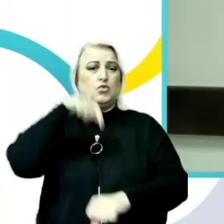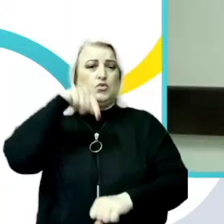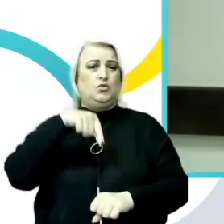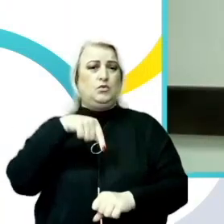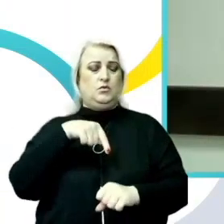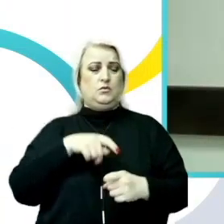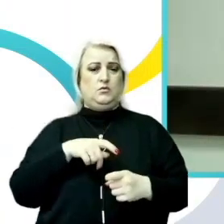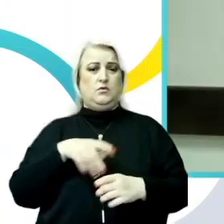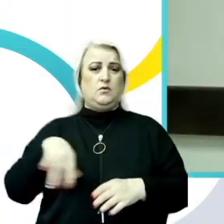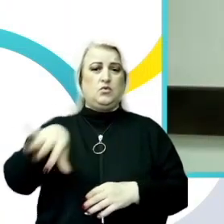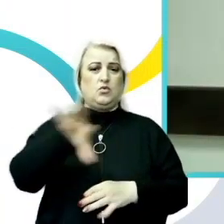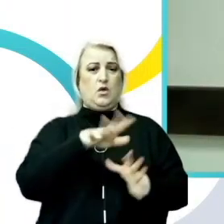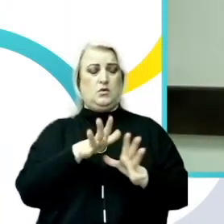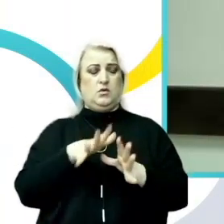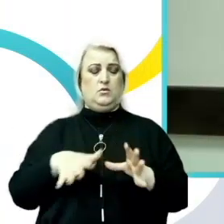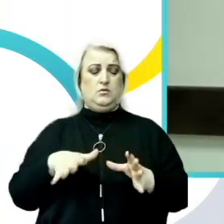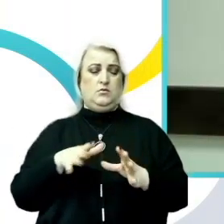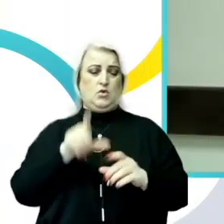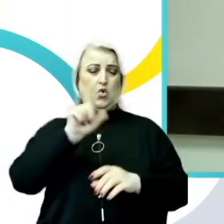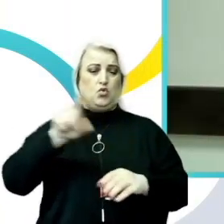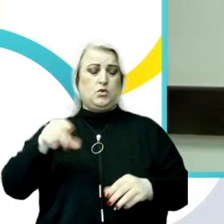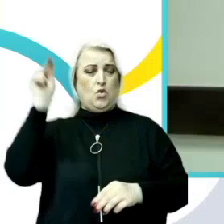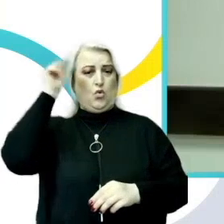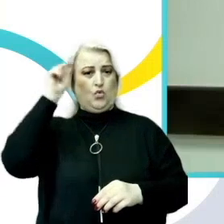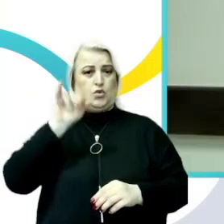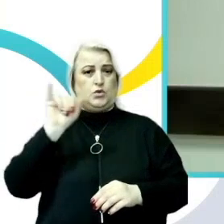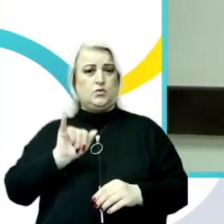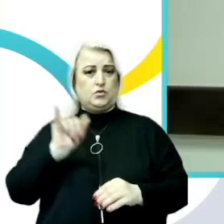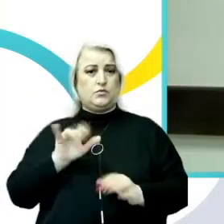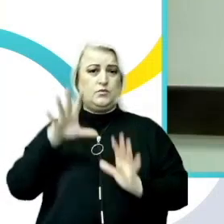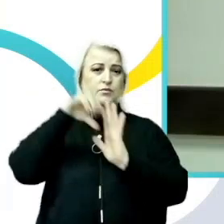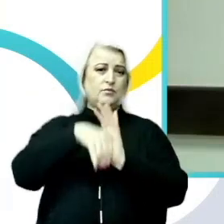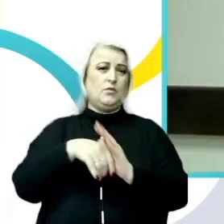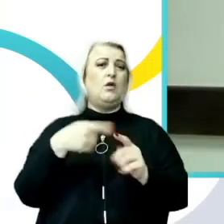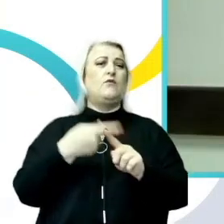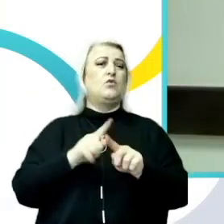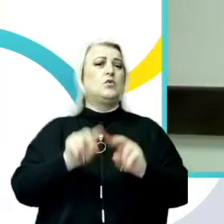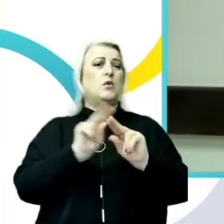toatei comunități universitare din care fac parte atât profesori,